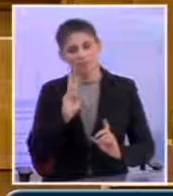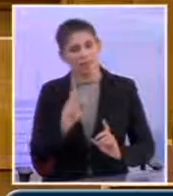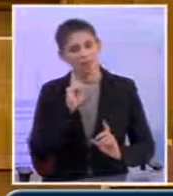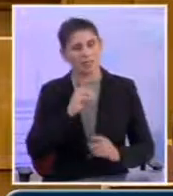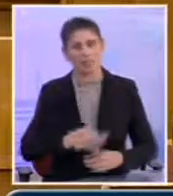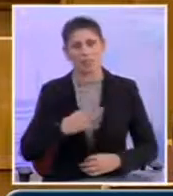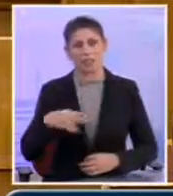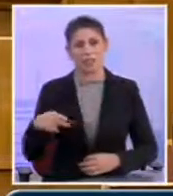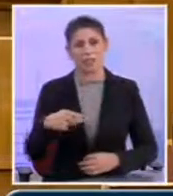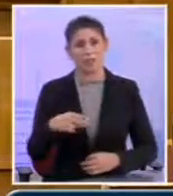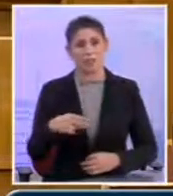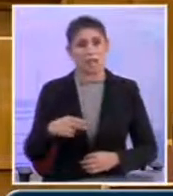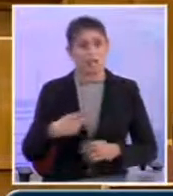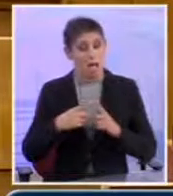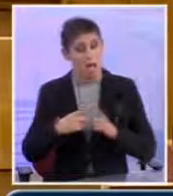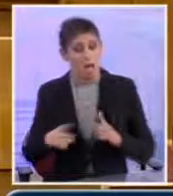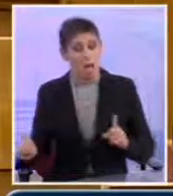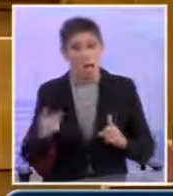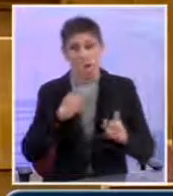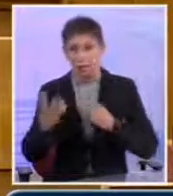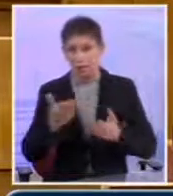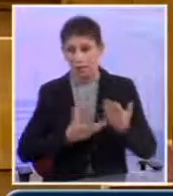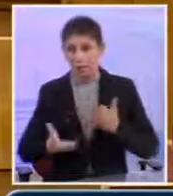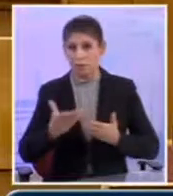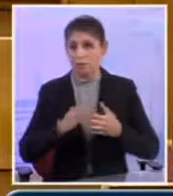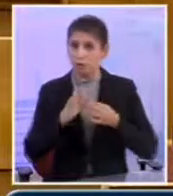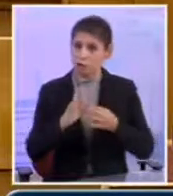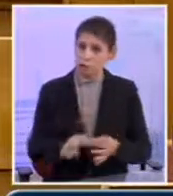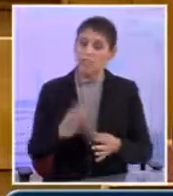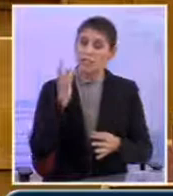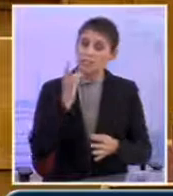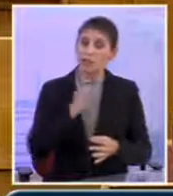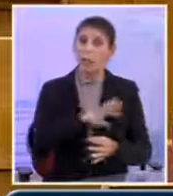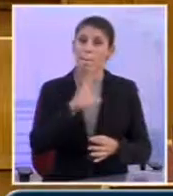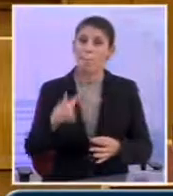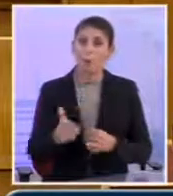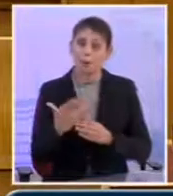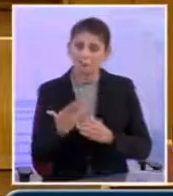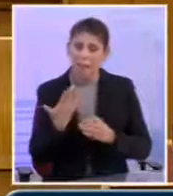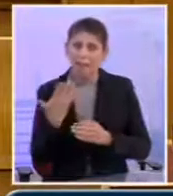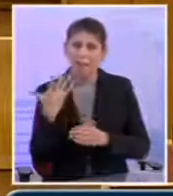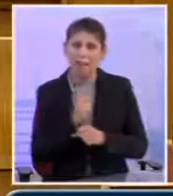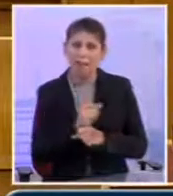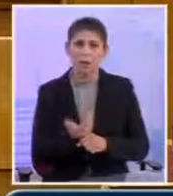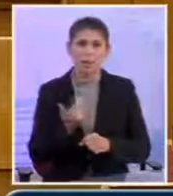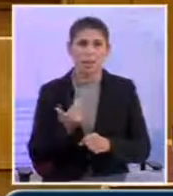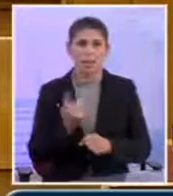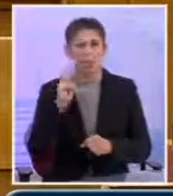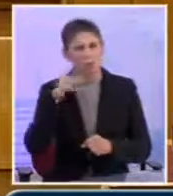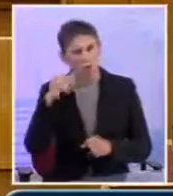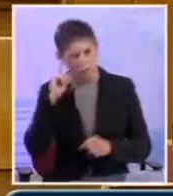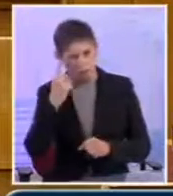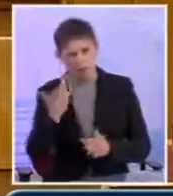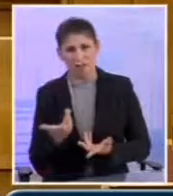συνάδελφοι Άλλο η διαπραγμάτευση που συνεχίζεται σκληρά μέχρι το παραπέντε Και άλλο οικοτοπούνιριες